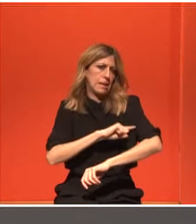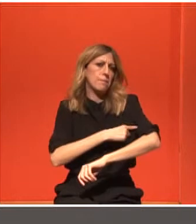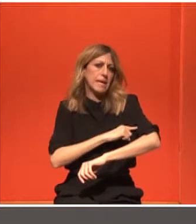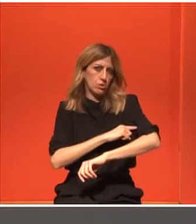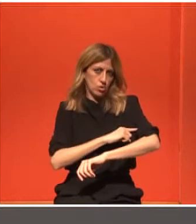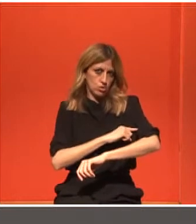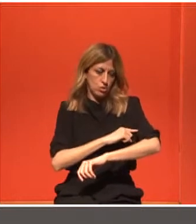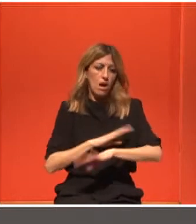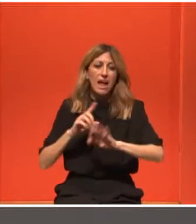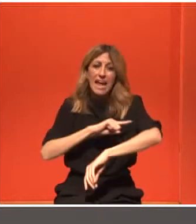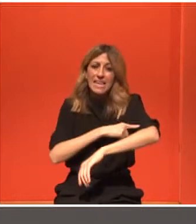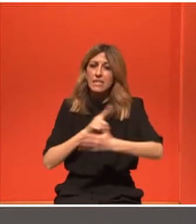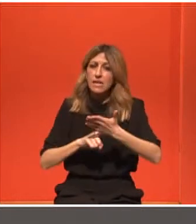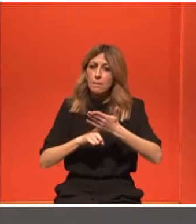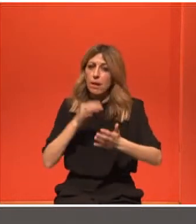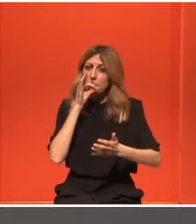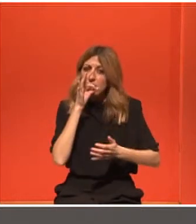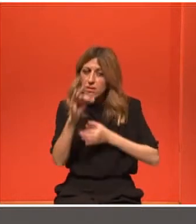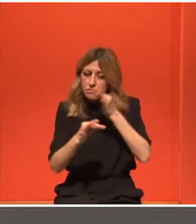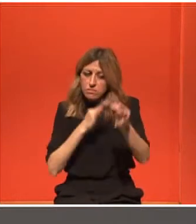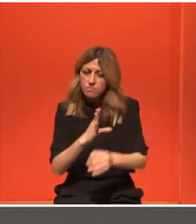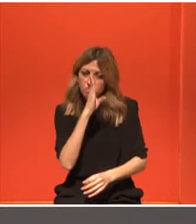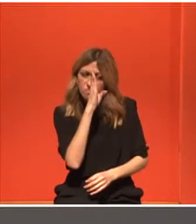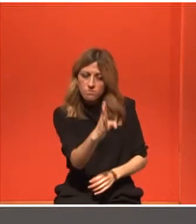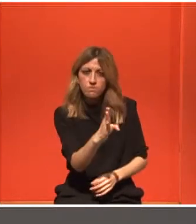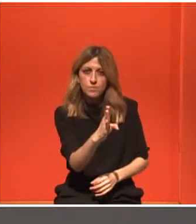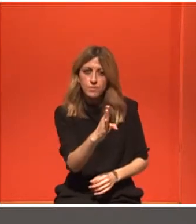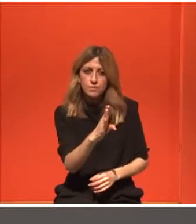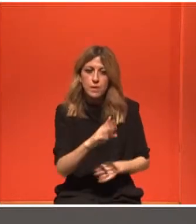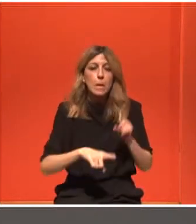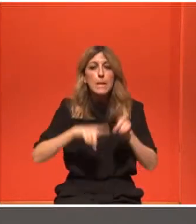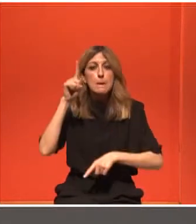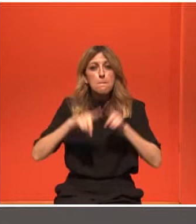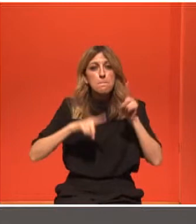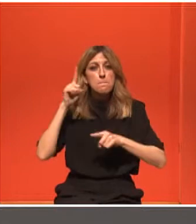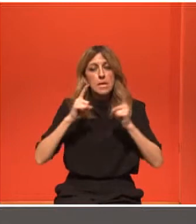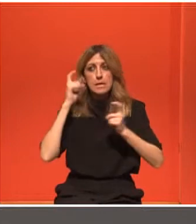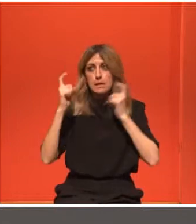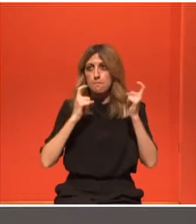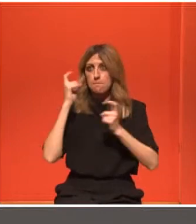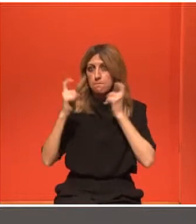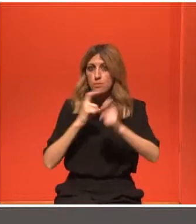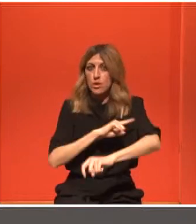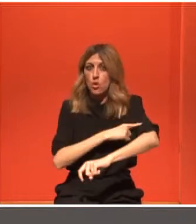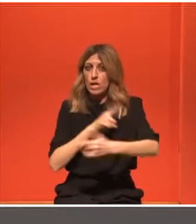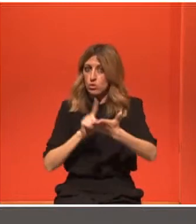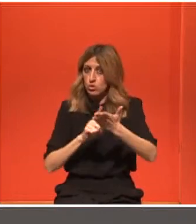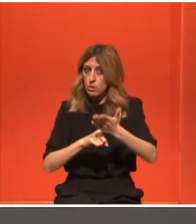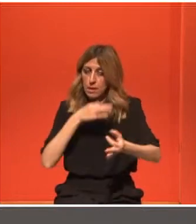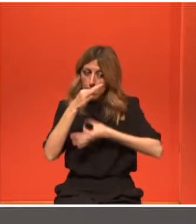συναντήσει συχνά στη δειά μου. Έκανε καλά και είπε ο γιατρός ή δεν είπε. Στον ασθενή